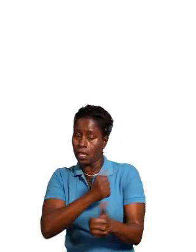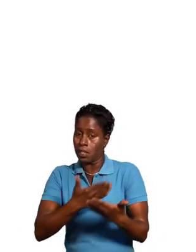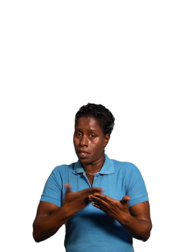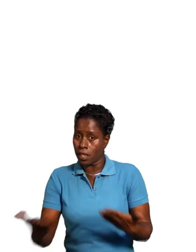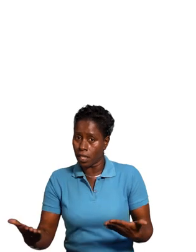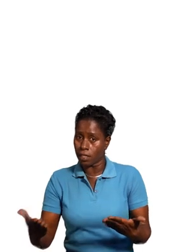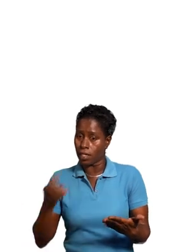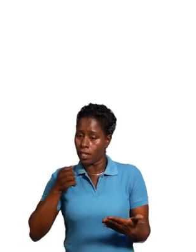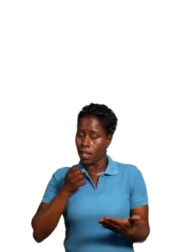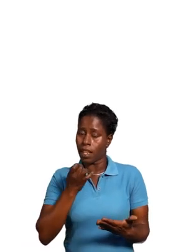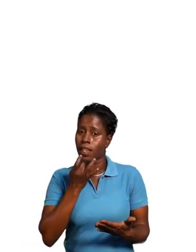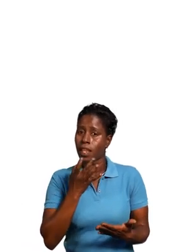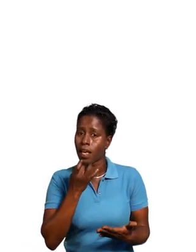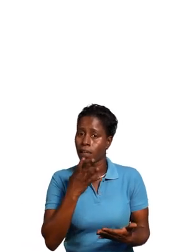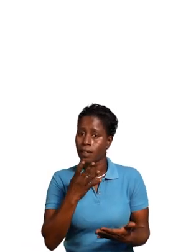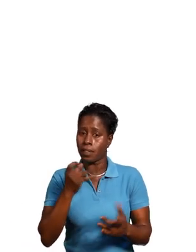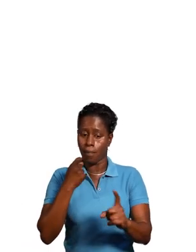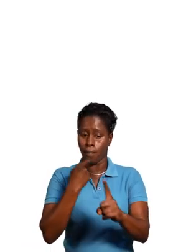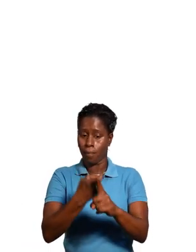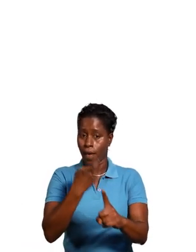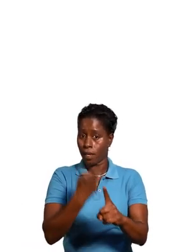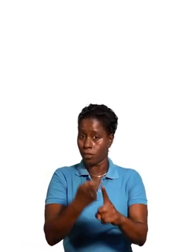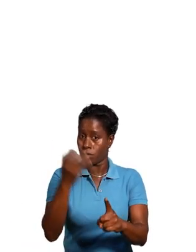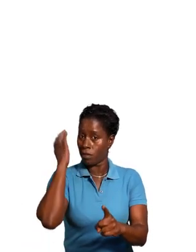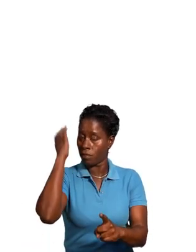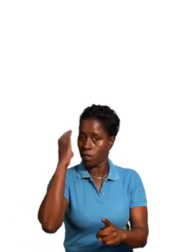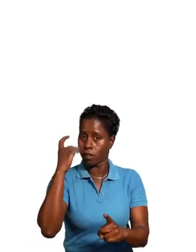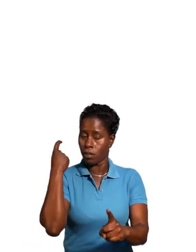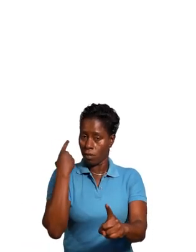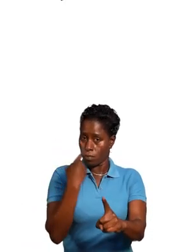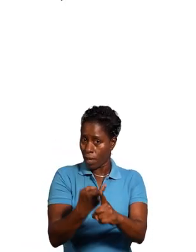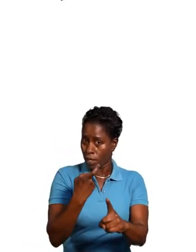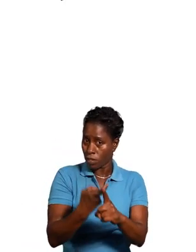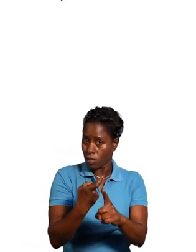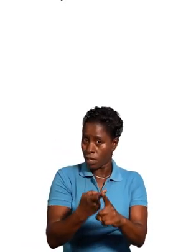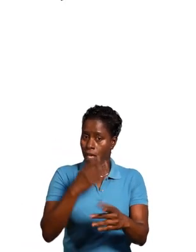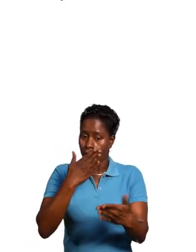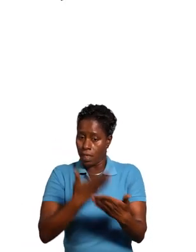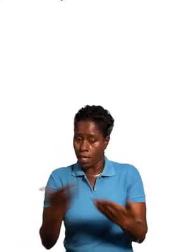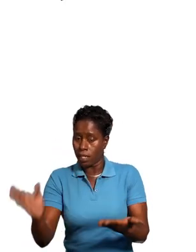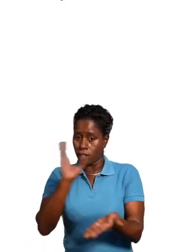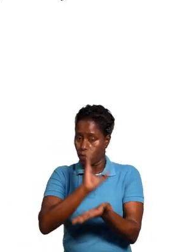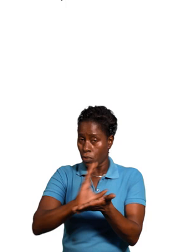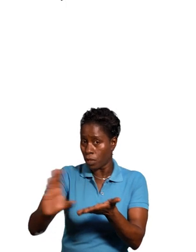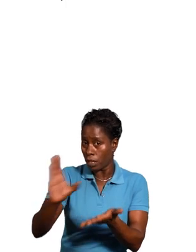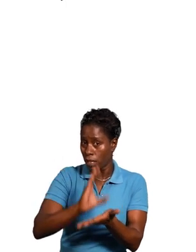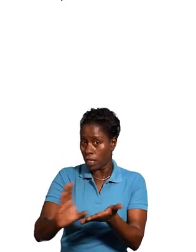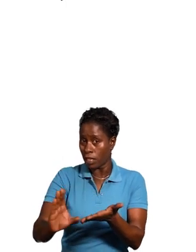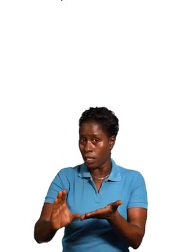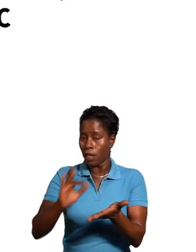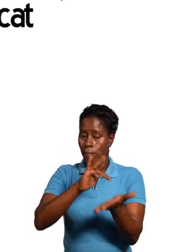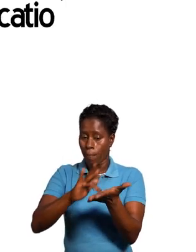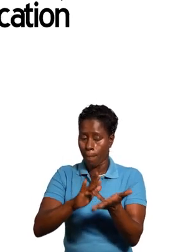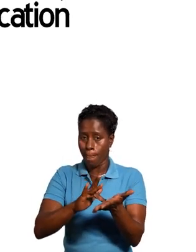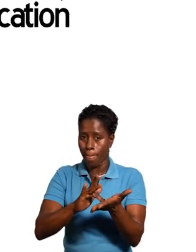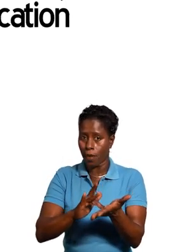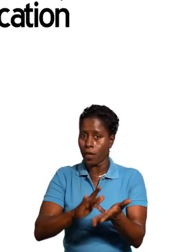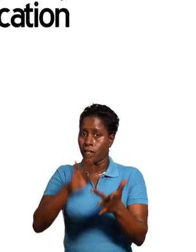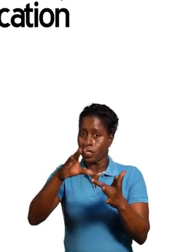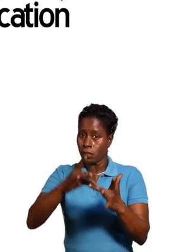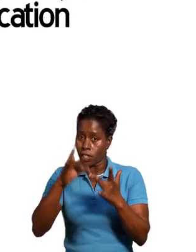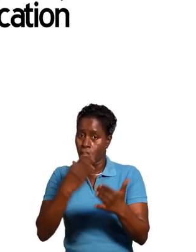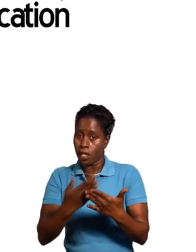chek tan. Manje antin, had, dlo, lamp, radio, batri, wimed, bagay pou